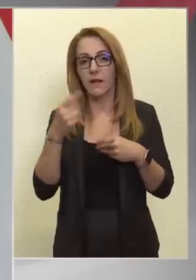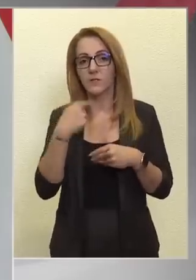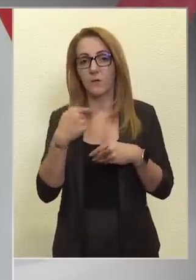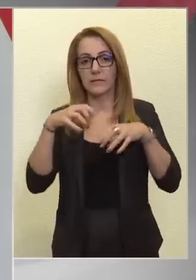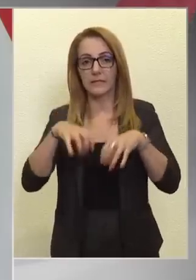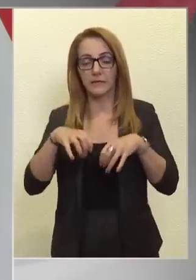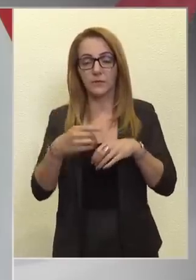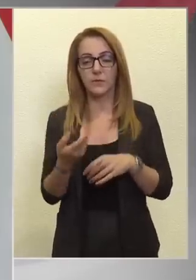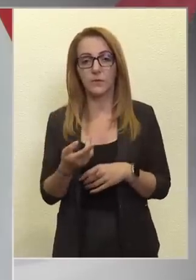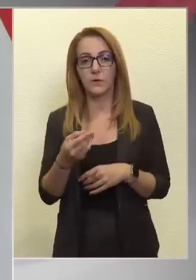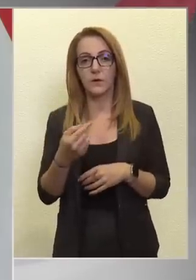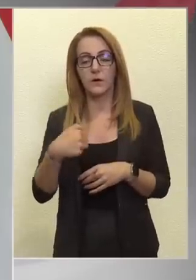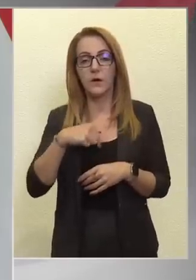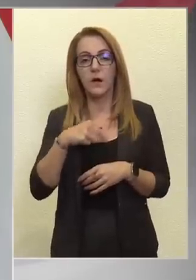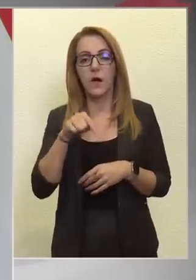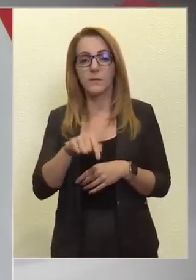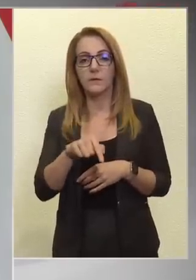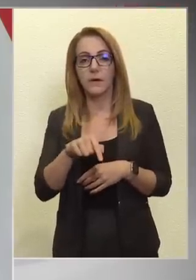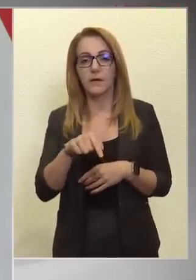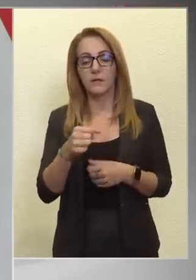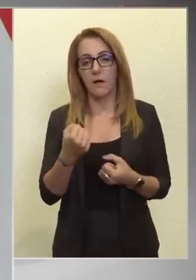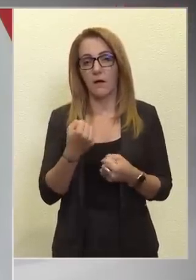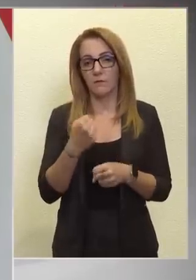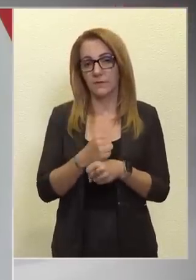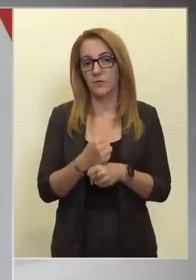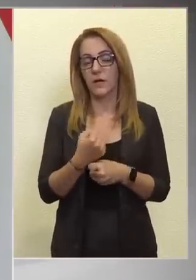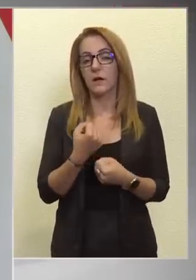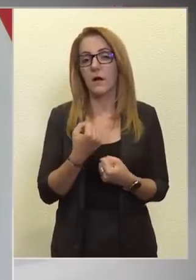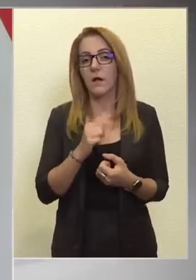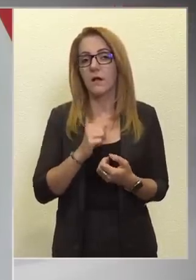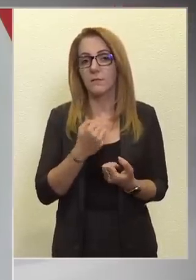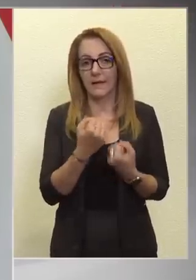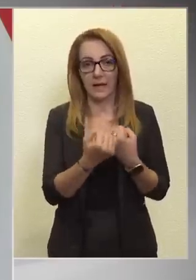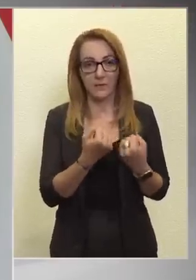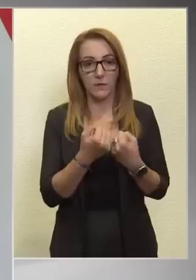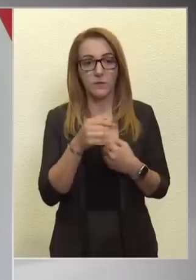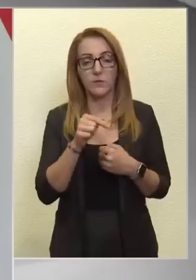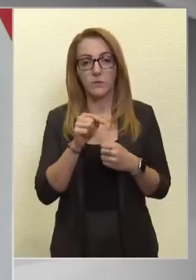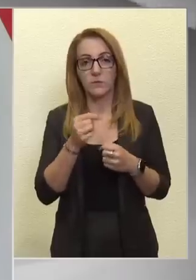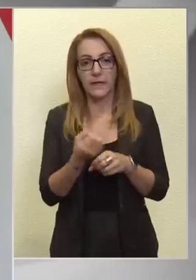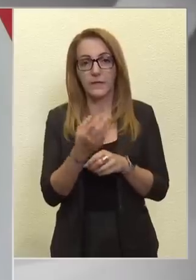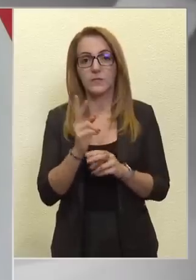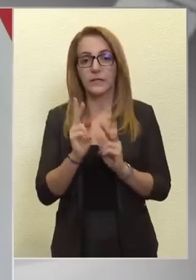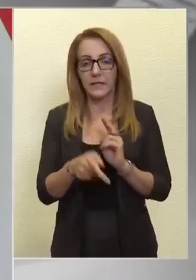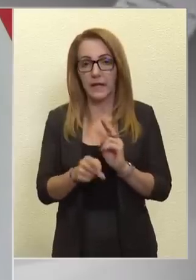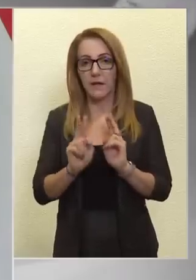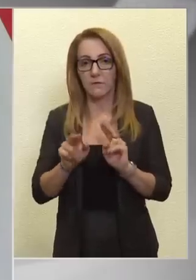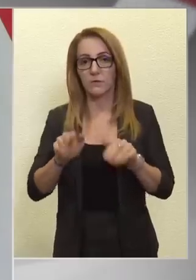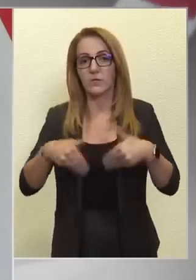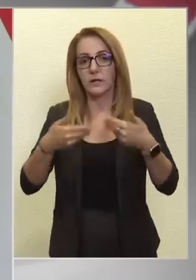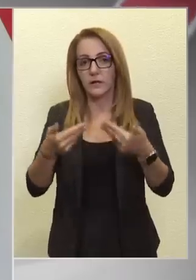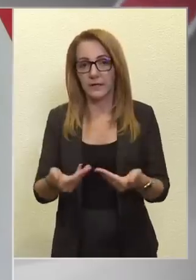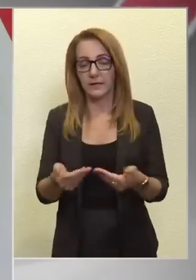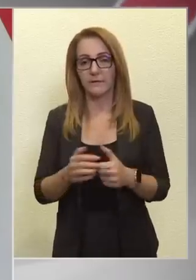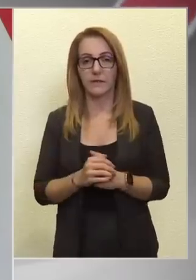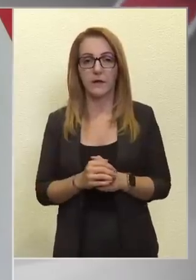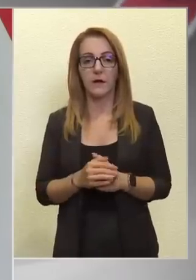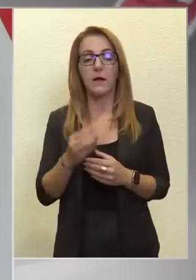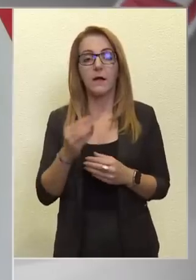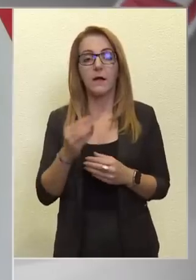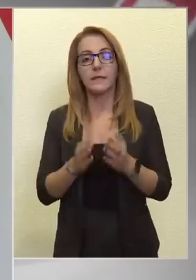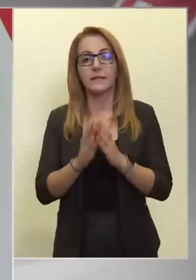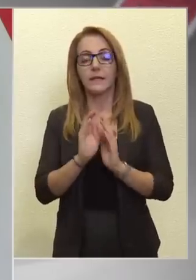tettünk, amelyekben a bizottsággal megállapodtunk, teljesíteni kell, ezeknek valósággá kell válnia. Arra kérjük éppen ezért a